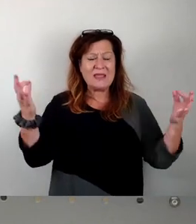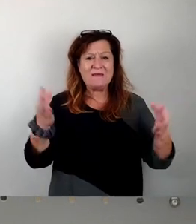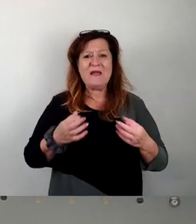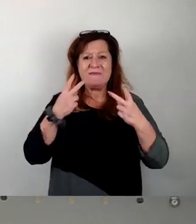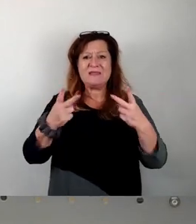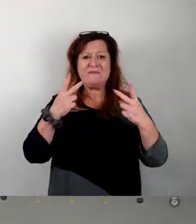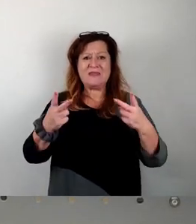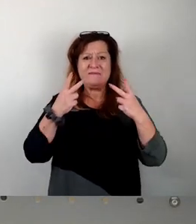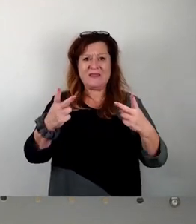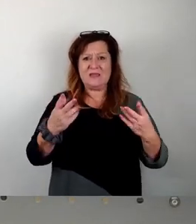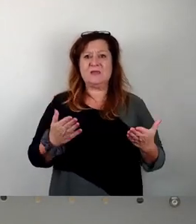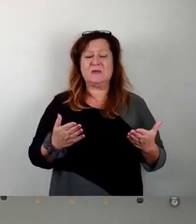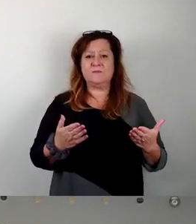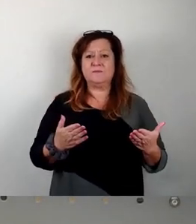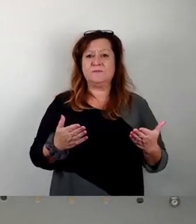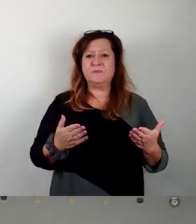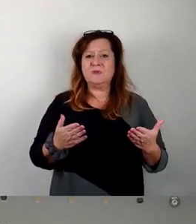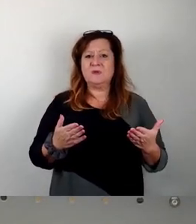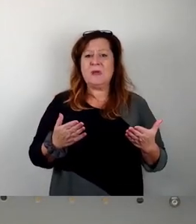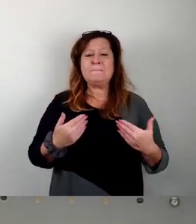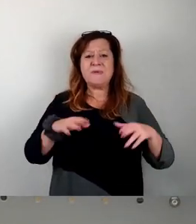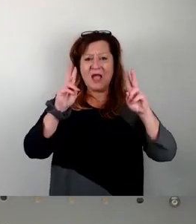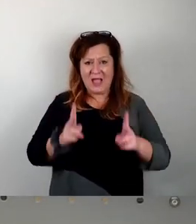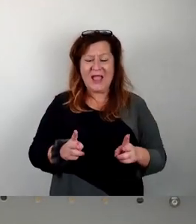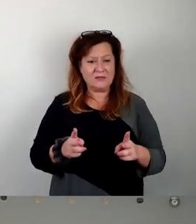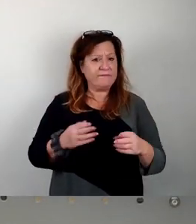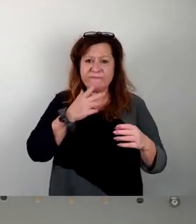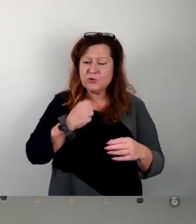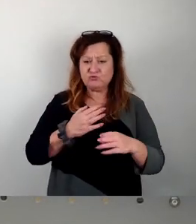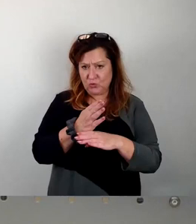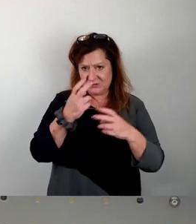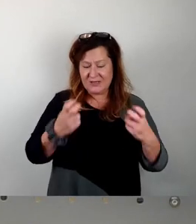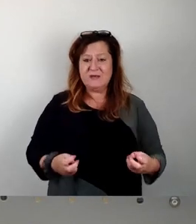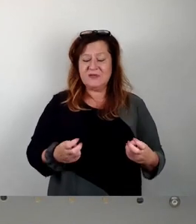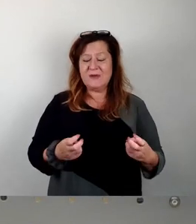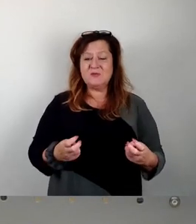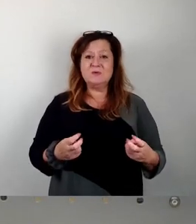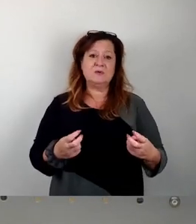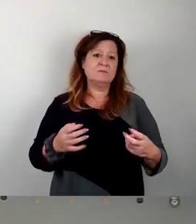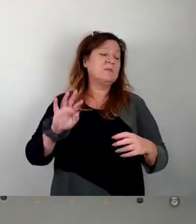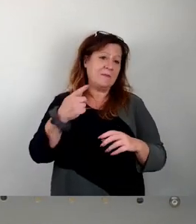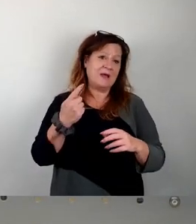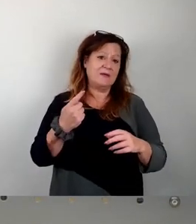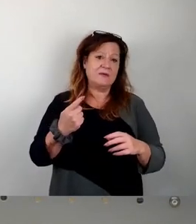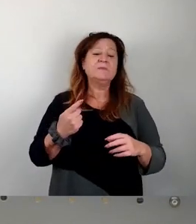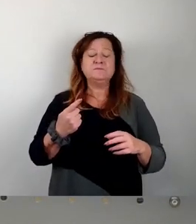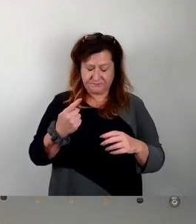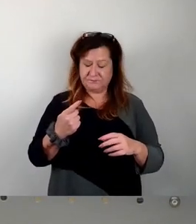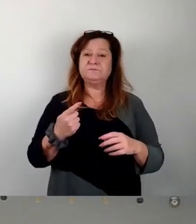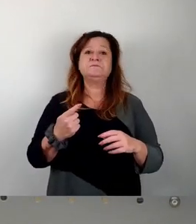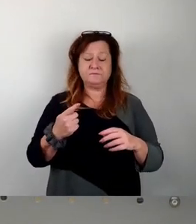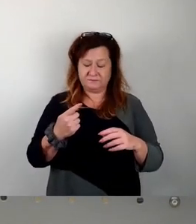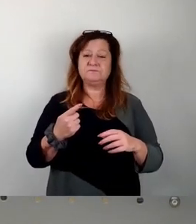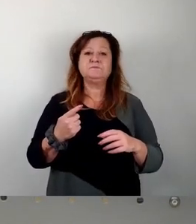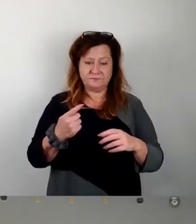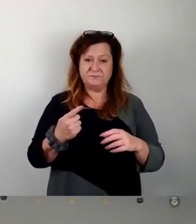diskutiert zu werden und mit einer Mehrheit durchzusetzen. Denn wir sind erst am Anfang einer Abwärtsspirale in geradezu allen